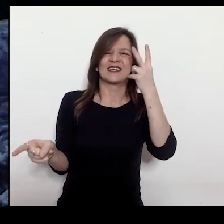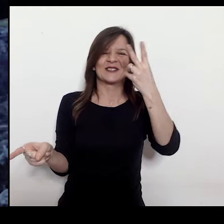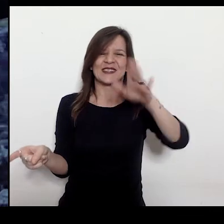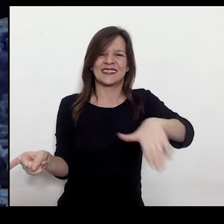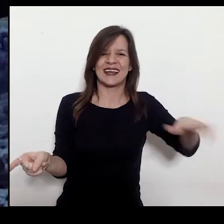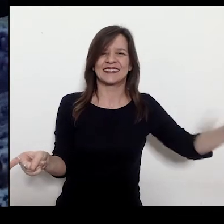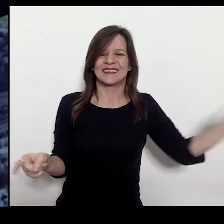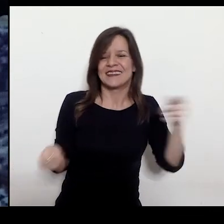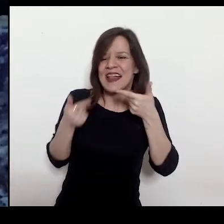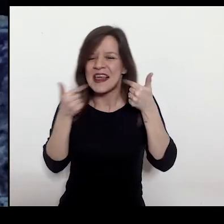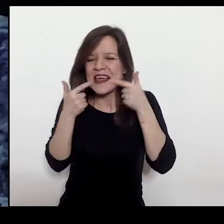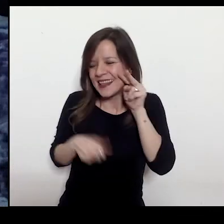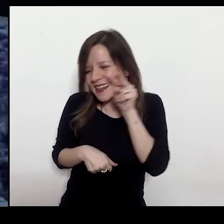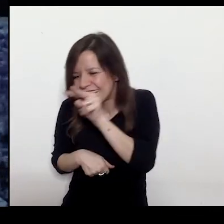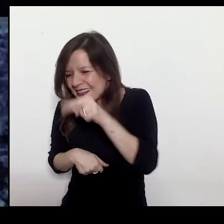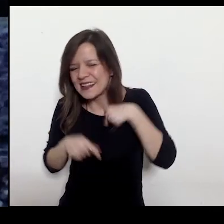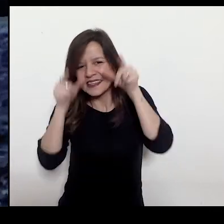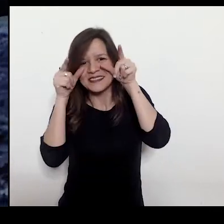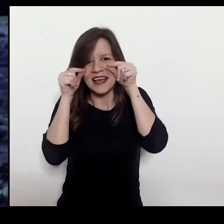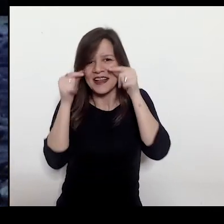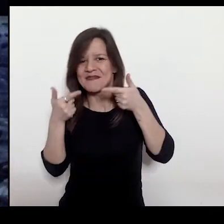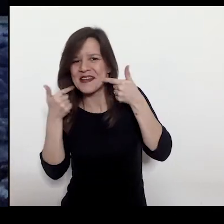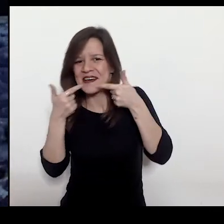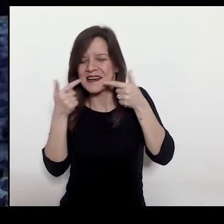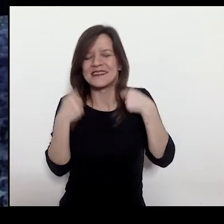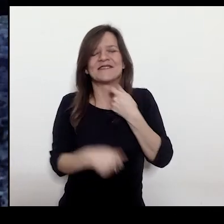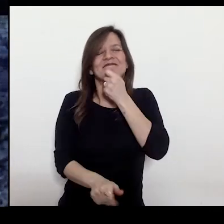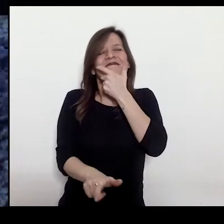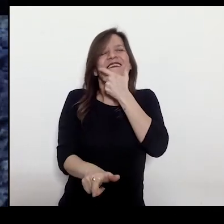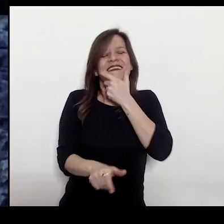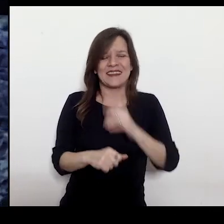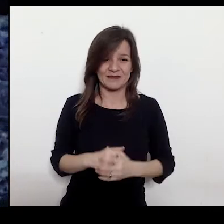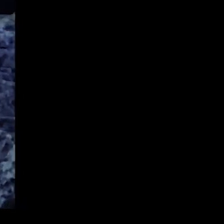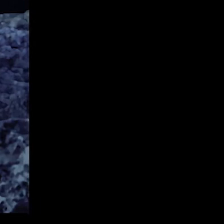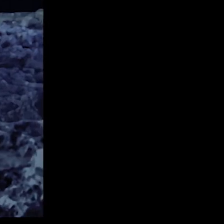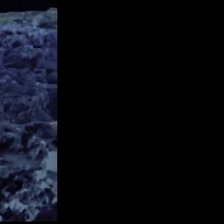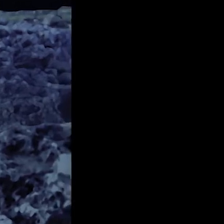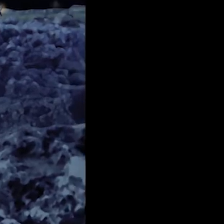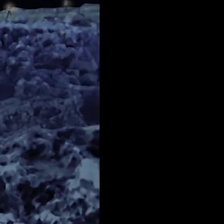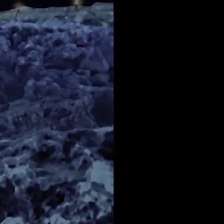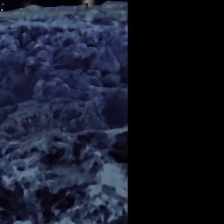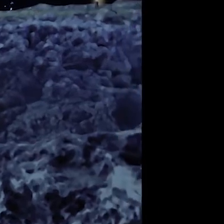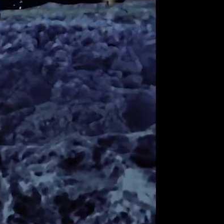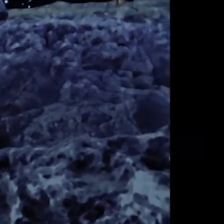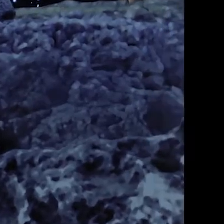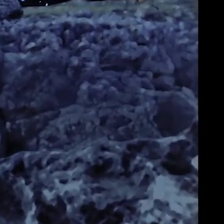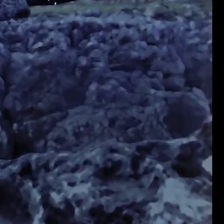Tanta fatica ma quella notte ero veramente felice di portare a casa tanto buon cibo.